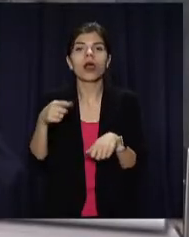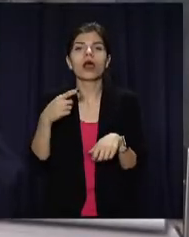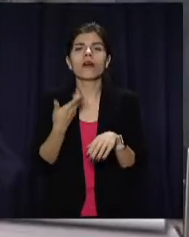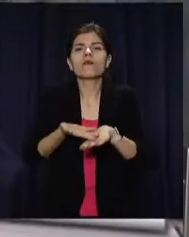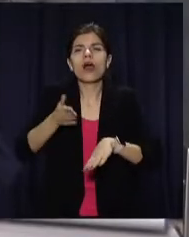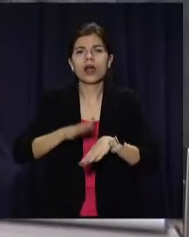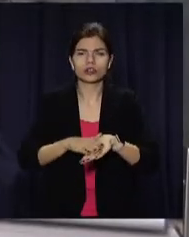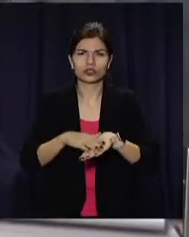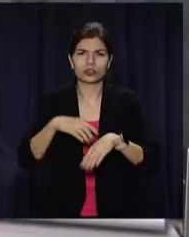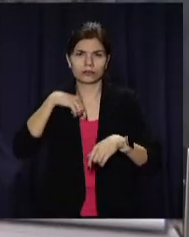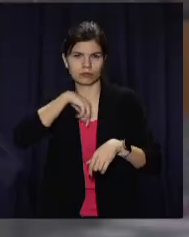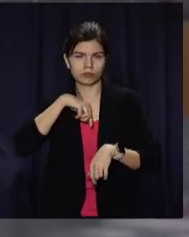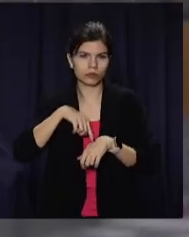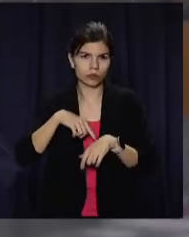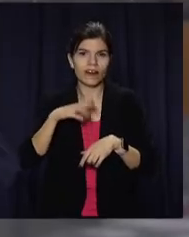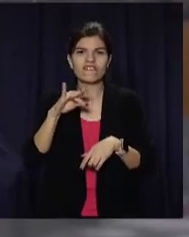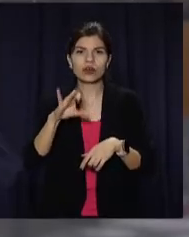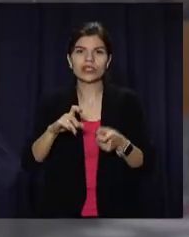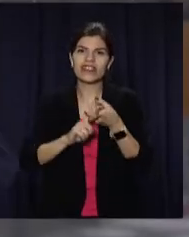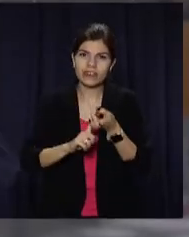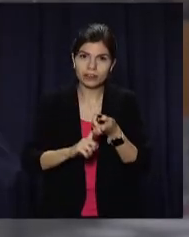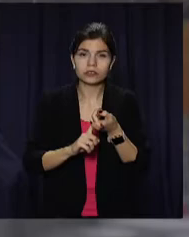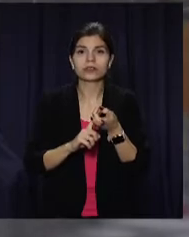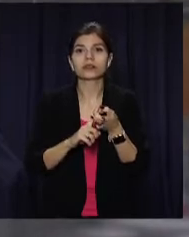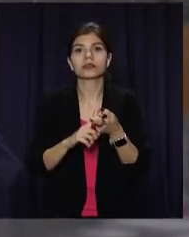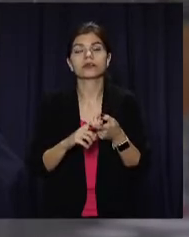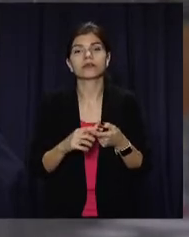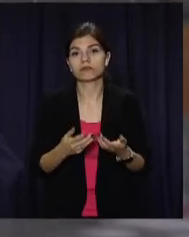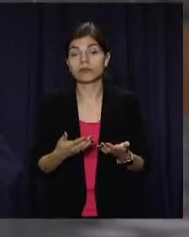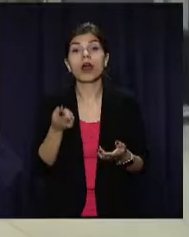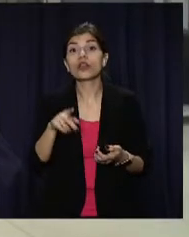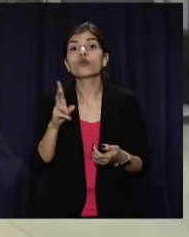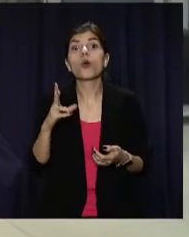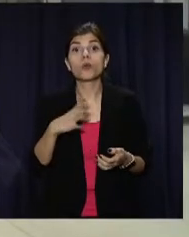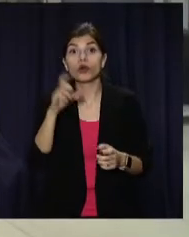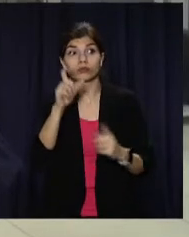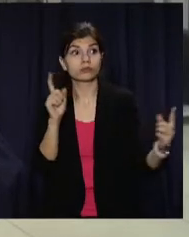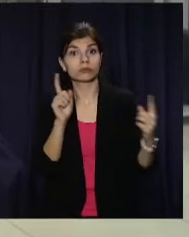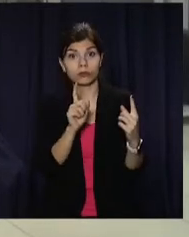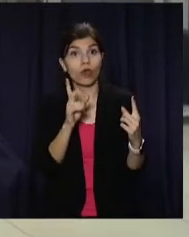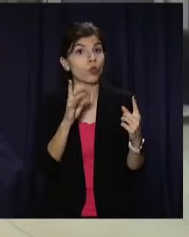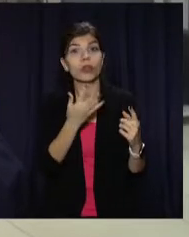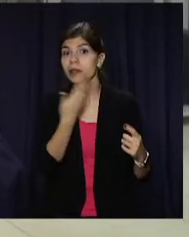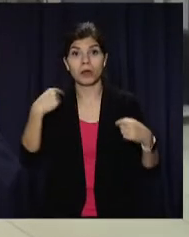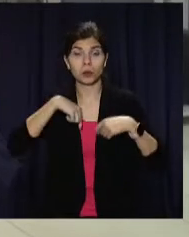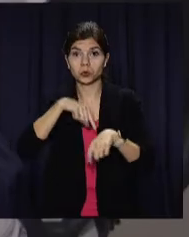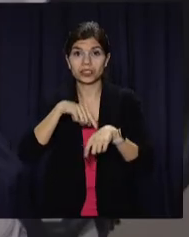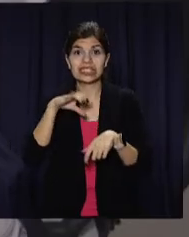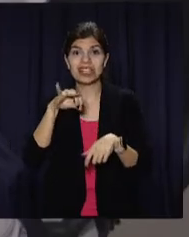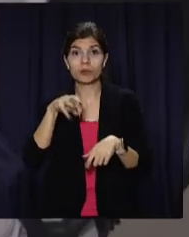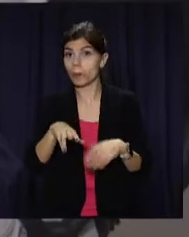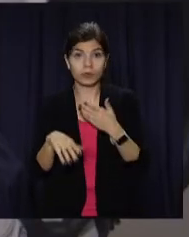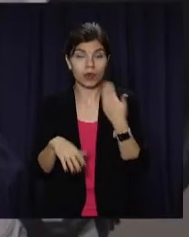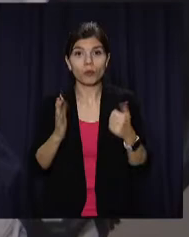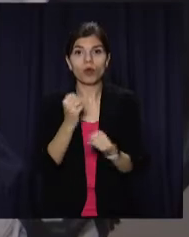респіраторного синдрому, респіраторних вірусних інфекцій, пневмонії. Тим, хто був у контакті з хворими, але не має симптомів, робитимуть тест